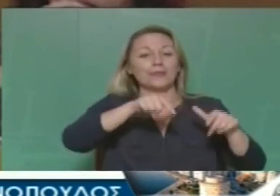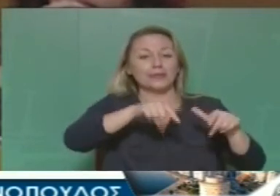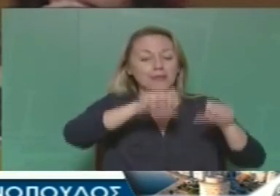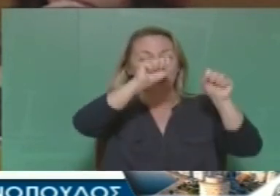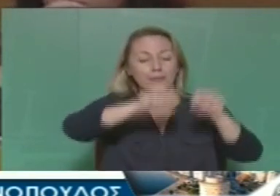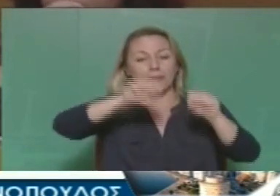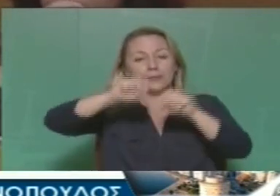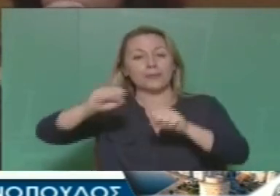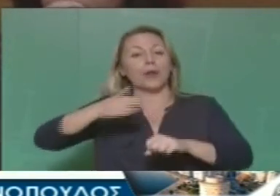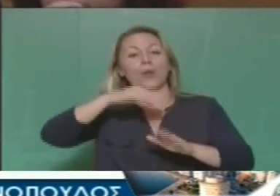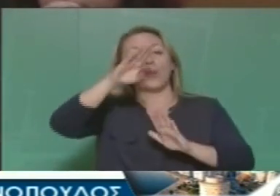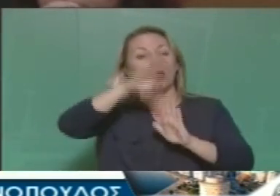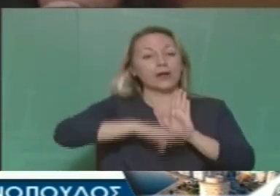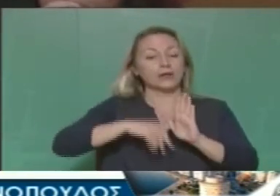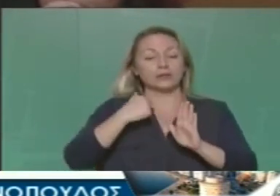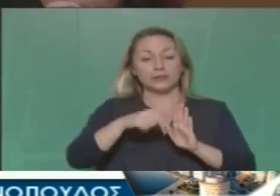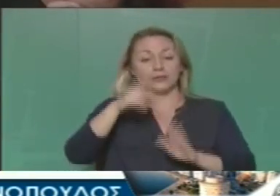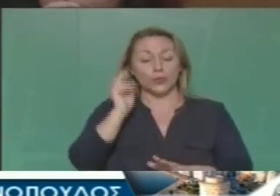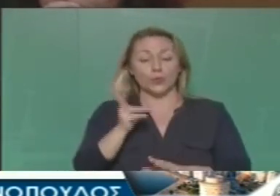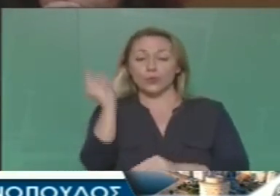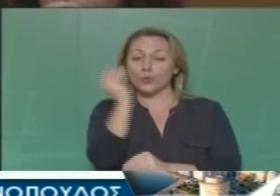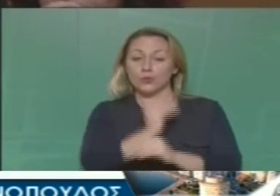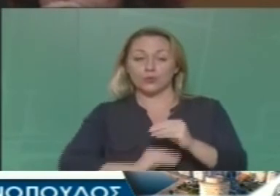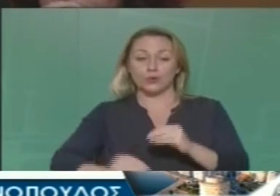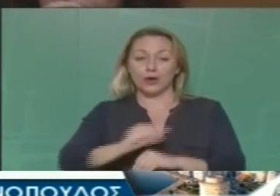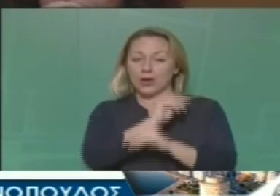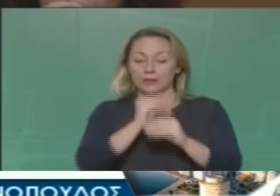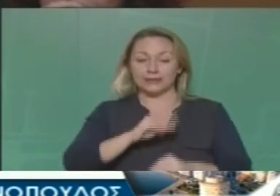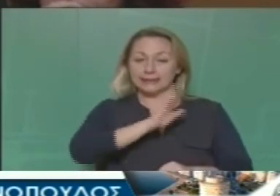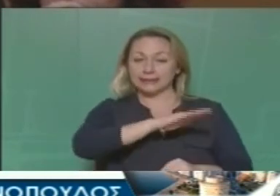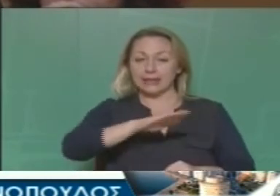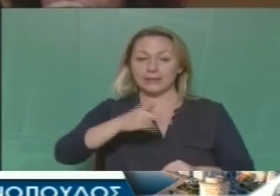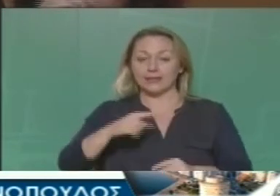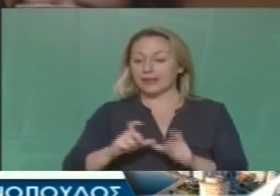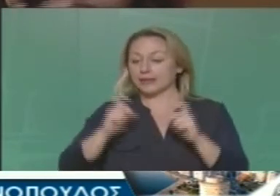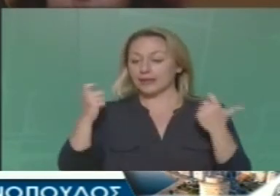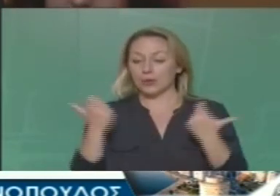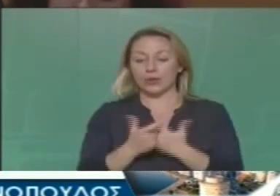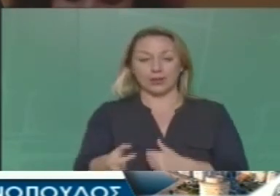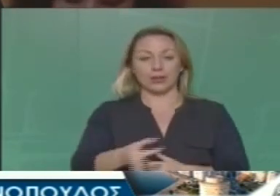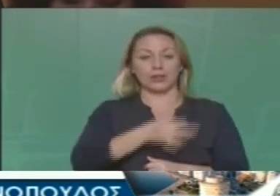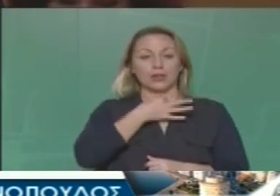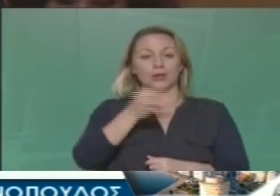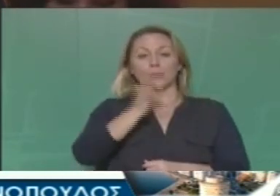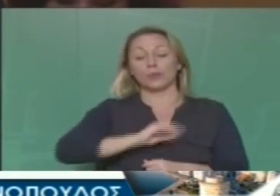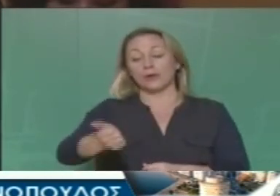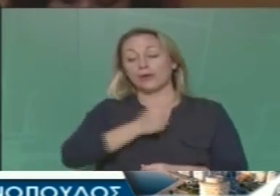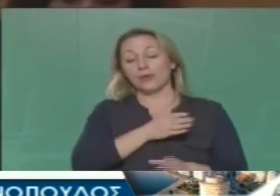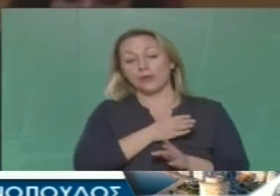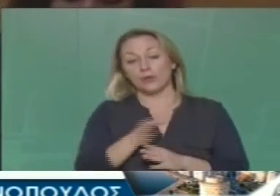τους κανονισμούς Να κλείσουν πολύ παιδική σταθμή Και να οδηγηθούν οι οικογένειες στους ιδιώτες